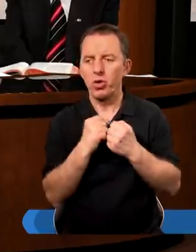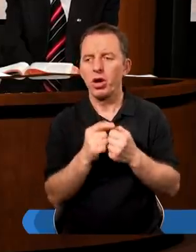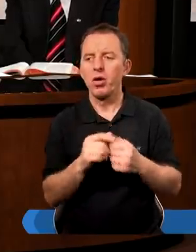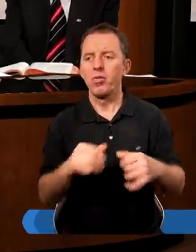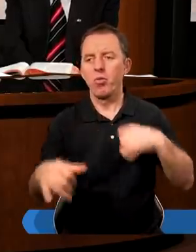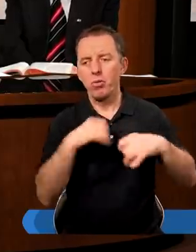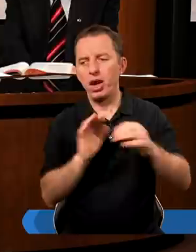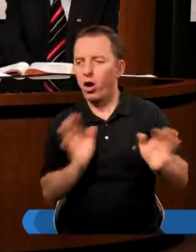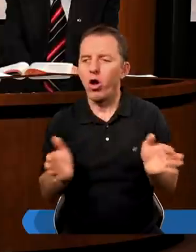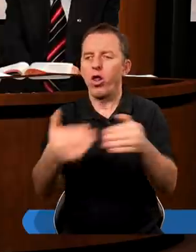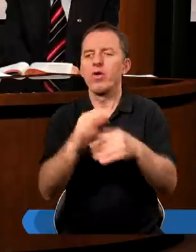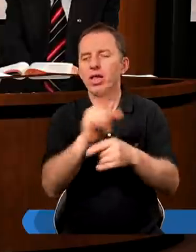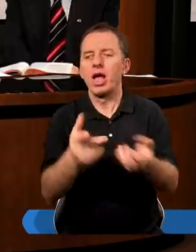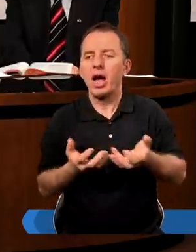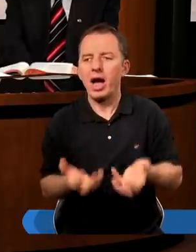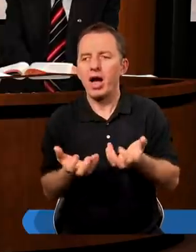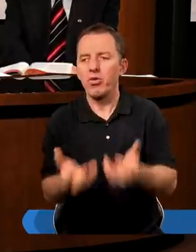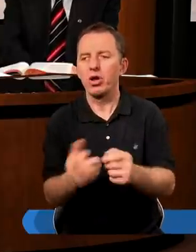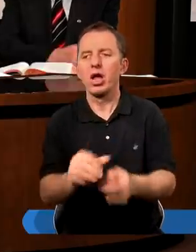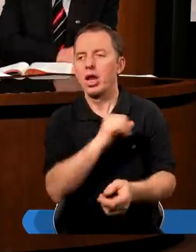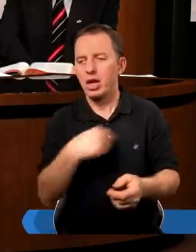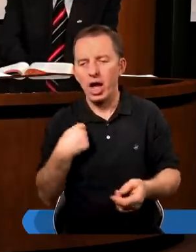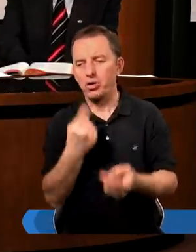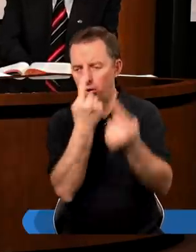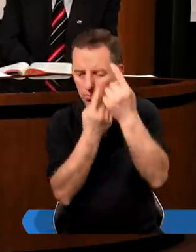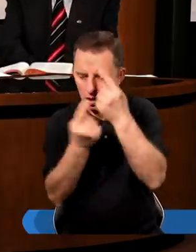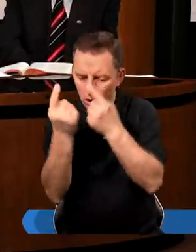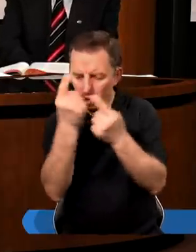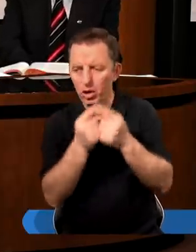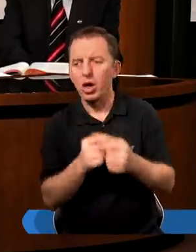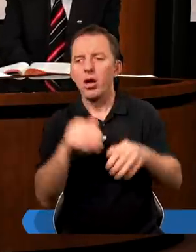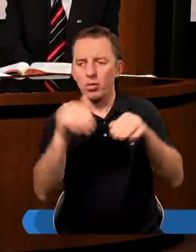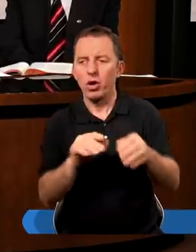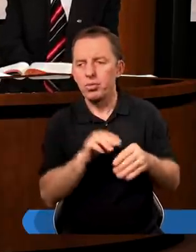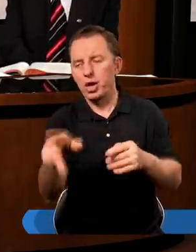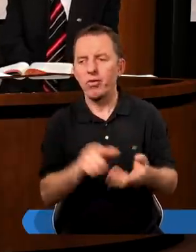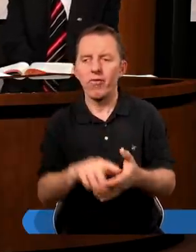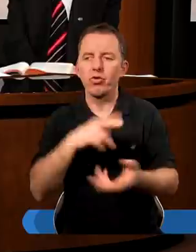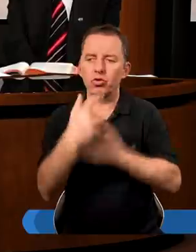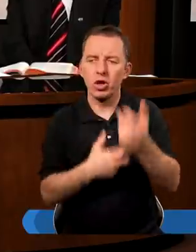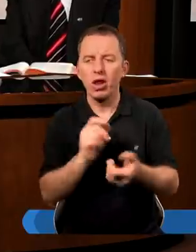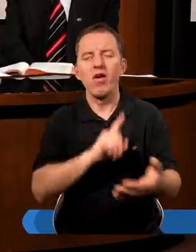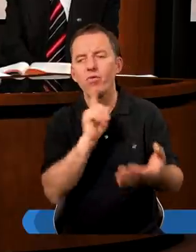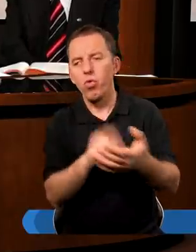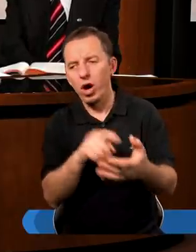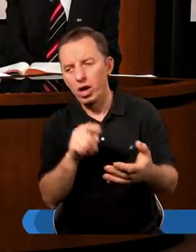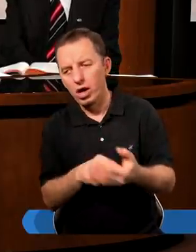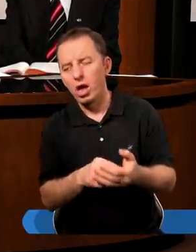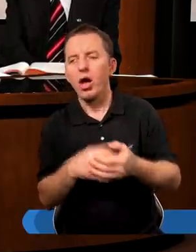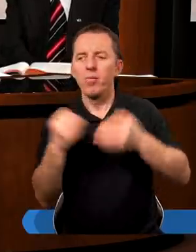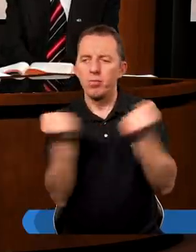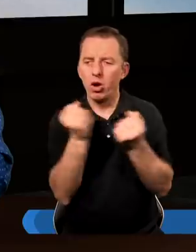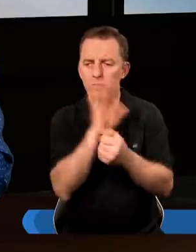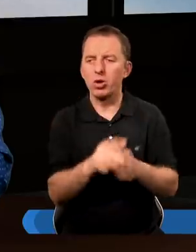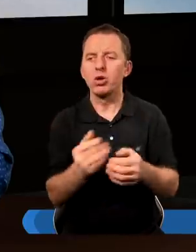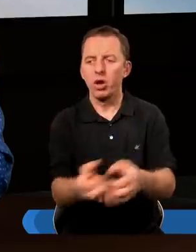opanować takie chęci naszych myśli, które potem mogą przejść w czyny, ale właśnie moc